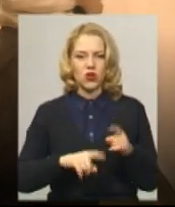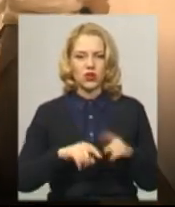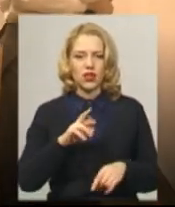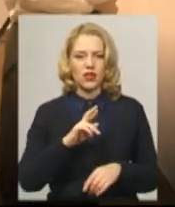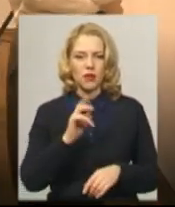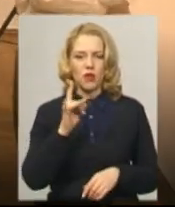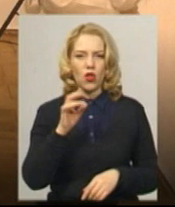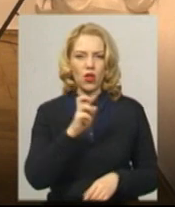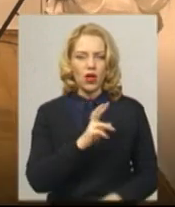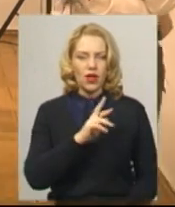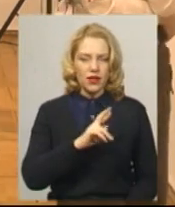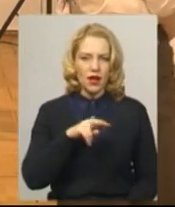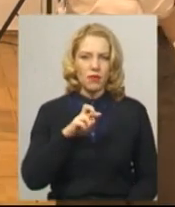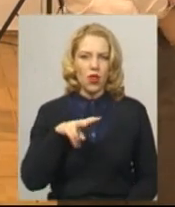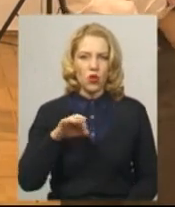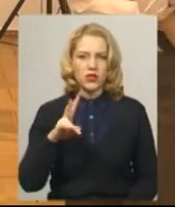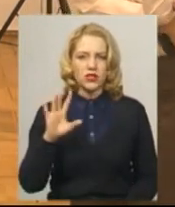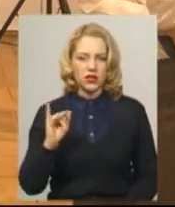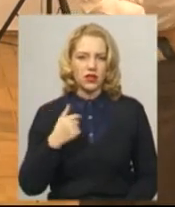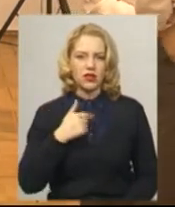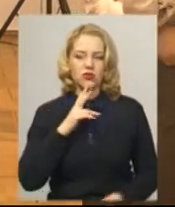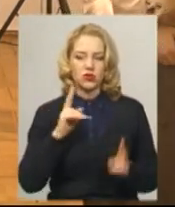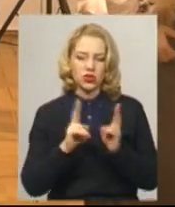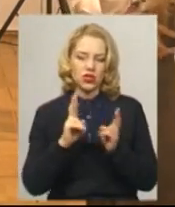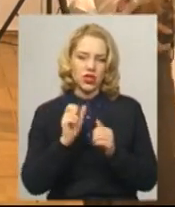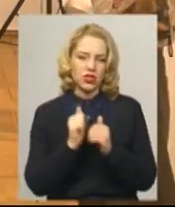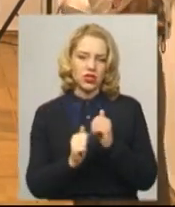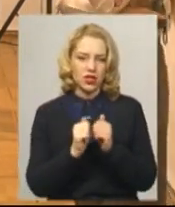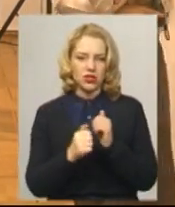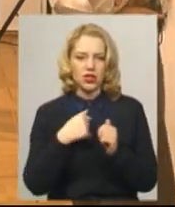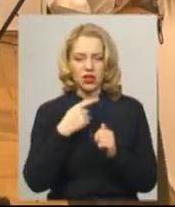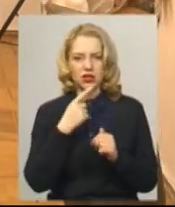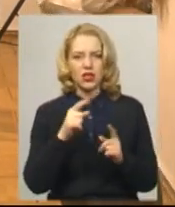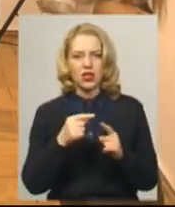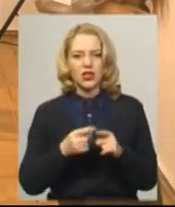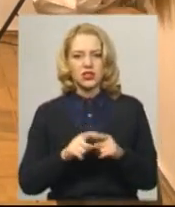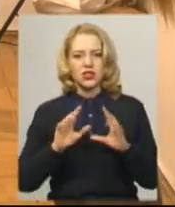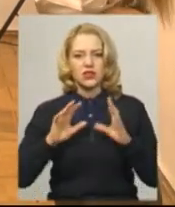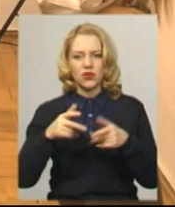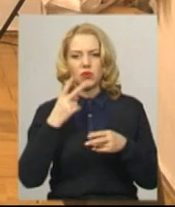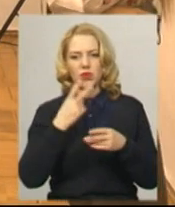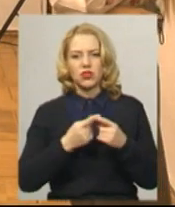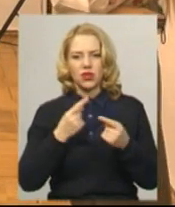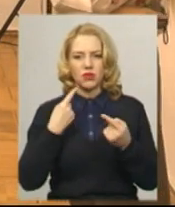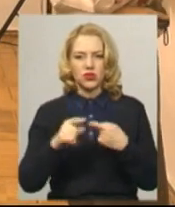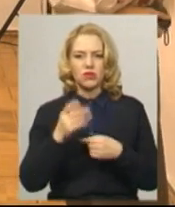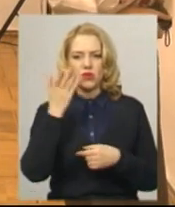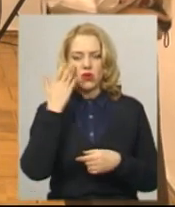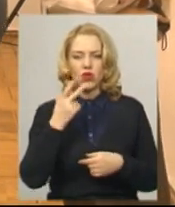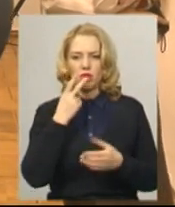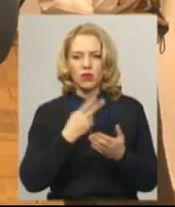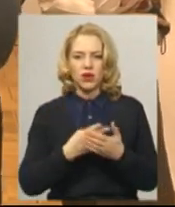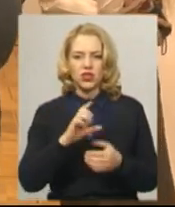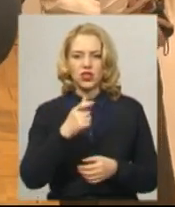зустрічались дуже часто. І вона мені казала, що я десь цей світ побачила по-іншому, коли побачила в